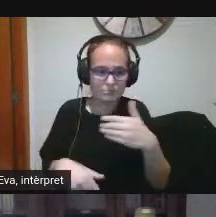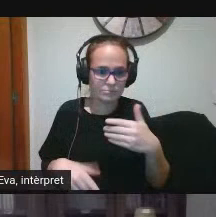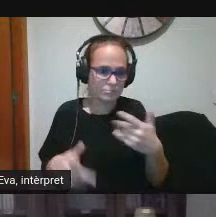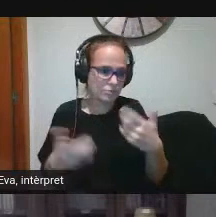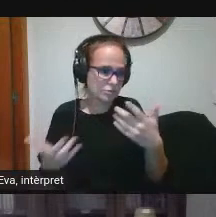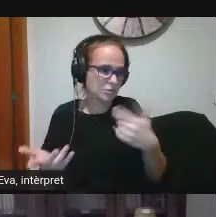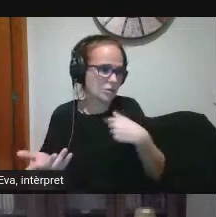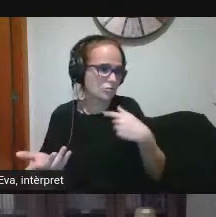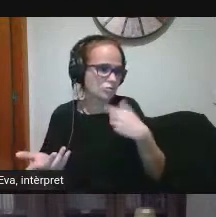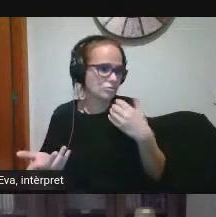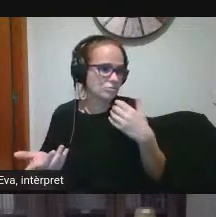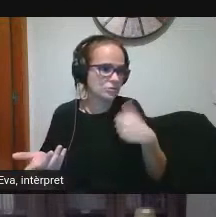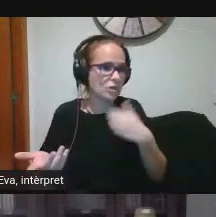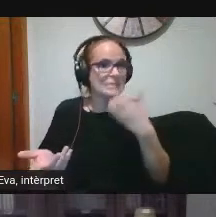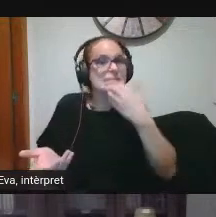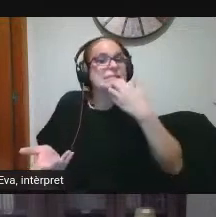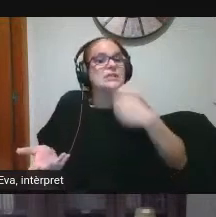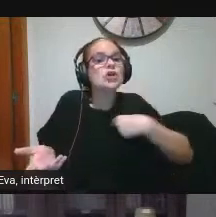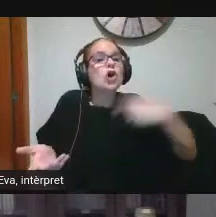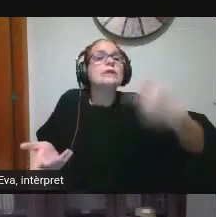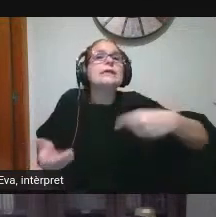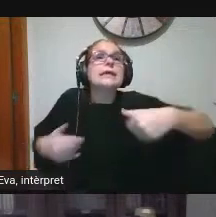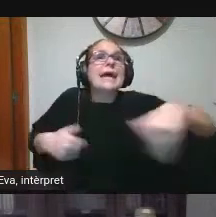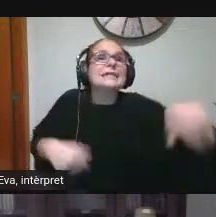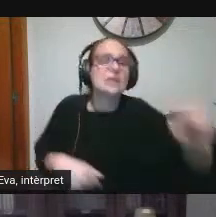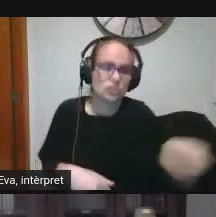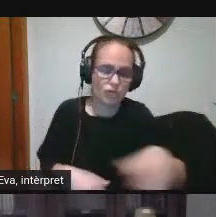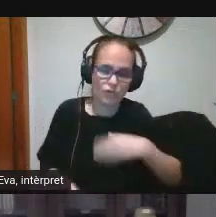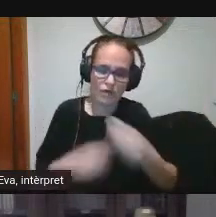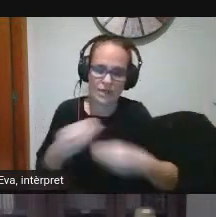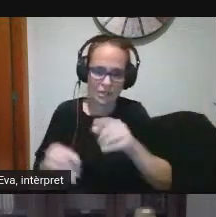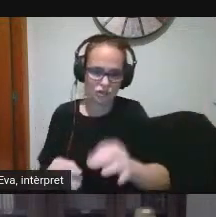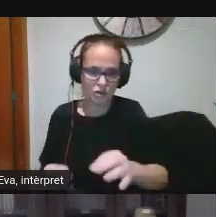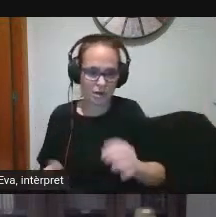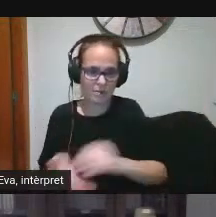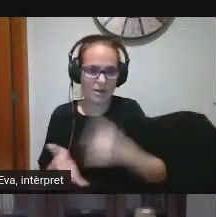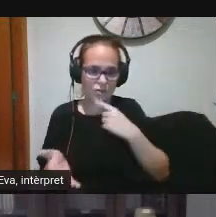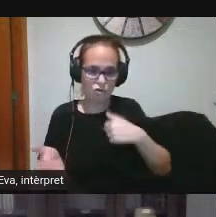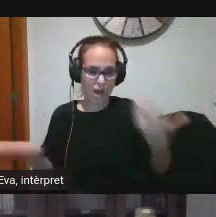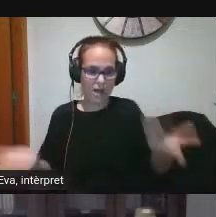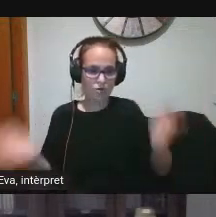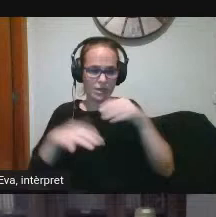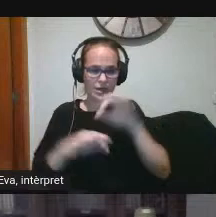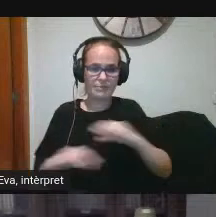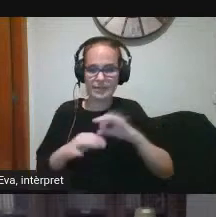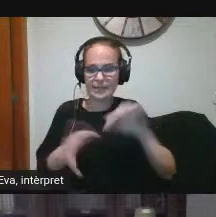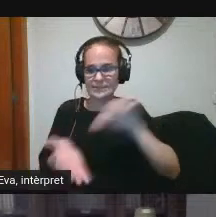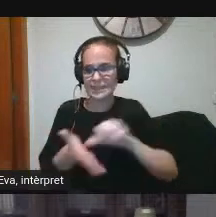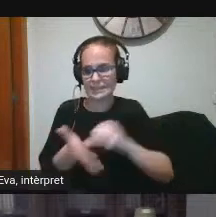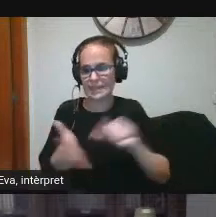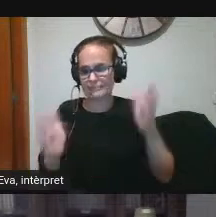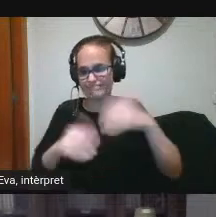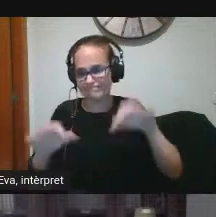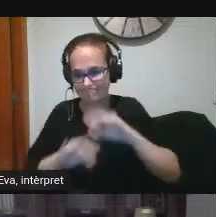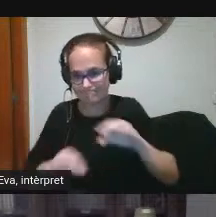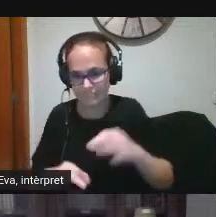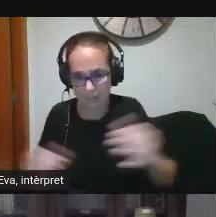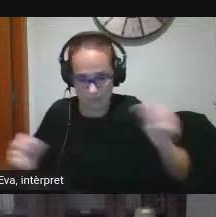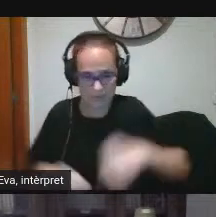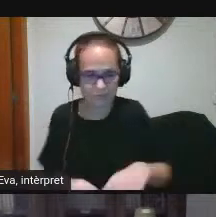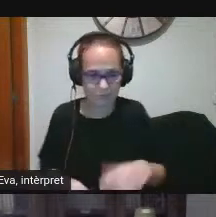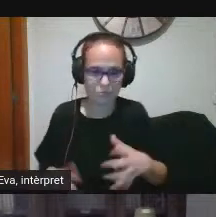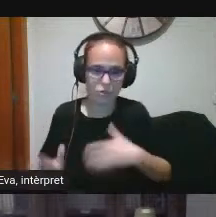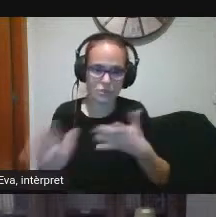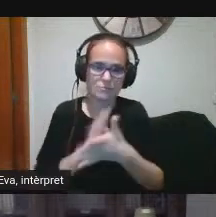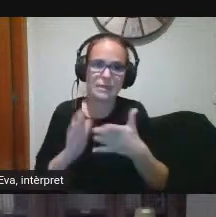faries mira si tingués això doncs faria això per tant tampoc cal que sigui és que en aquests moments no tinc res perquè les condicions del centre no m permeten si no pots